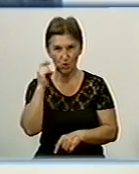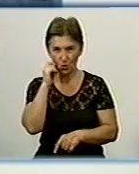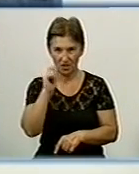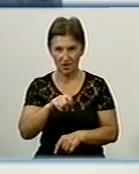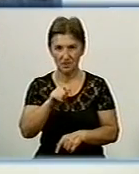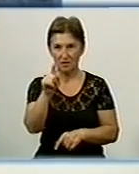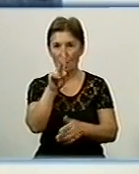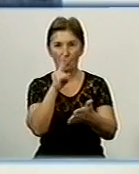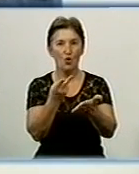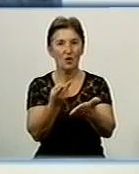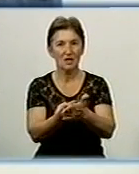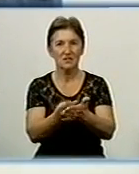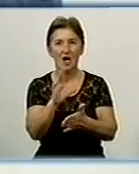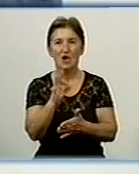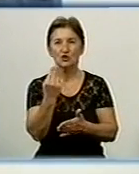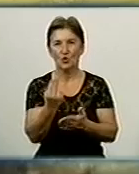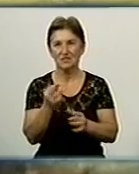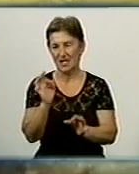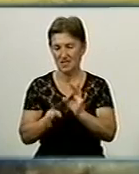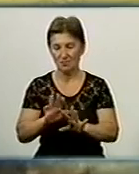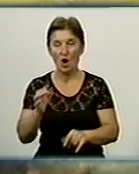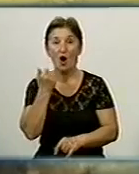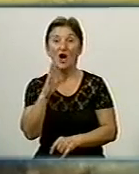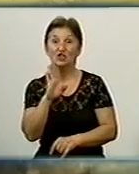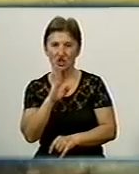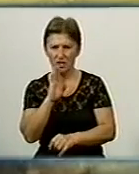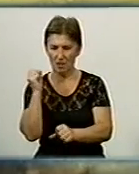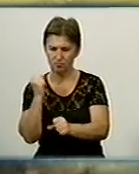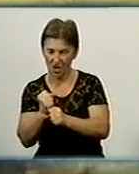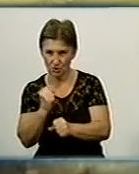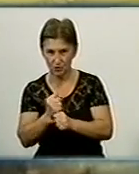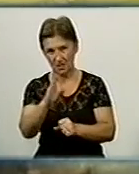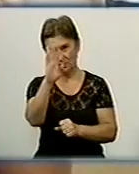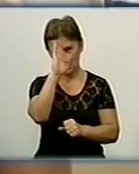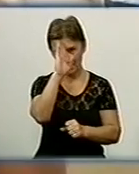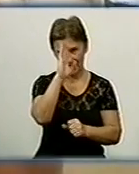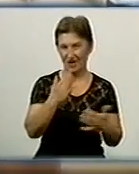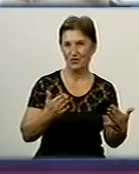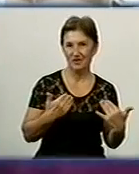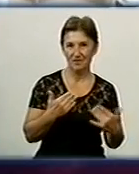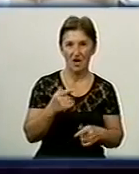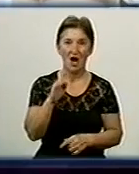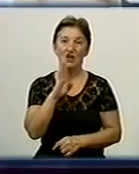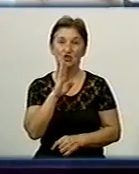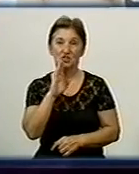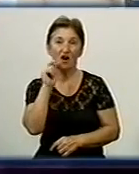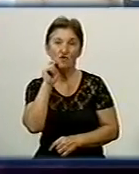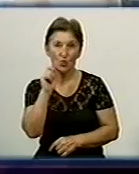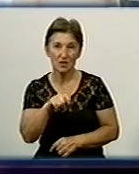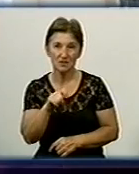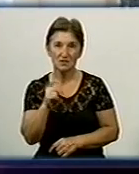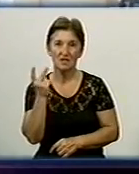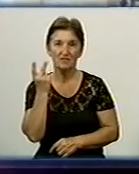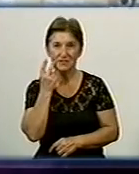метафорично показана соціальна несправедливість, коли жінки працюють, а чоловіки відпочивають. Жінка в Україні, вона все